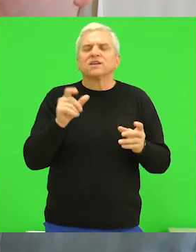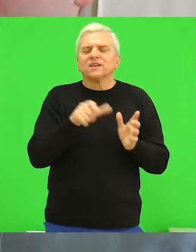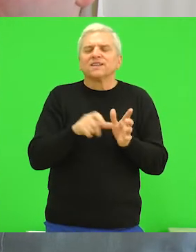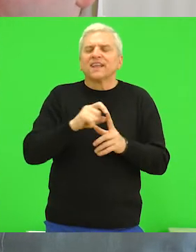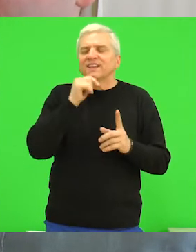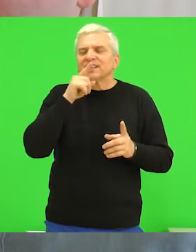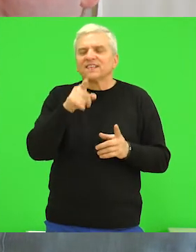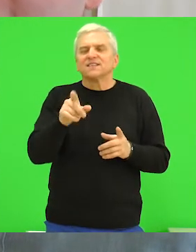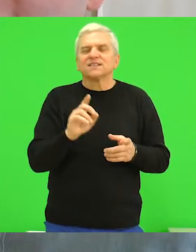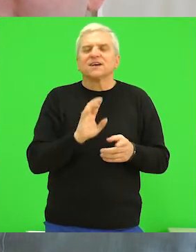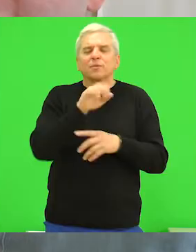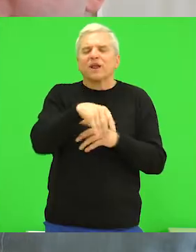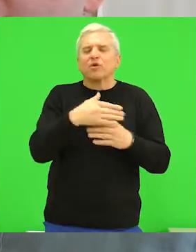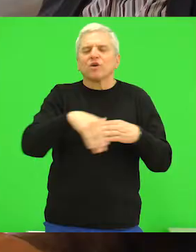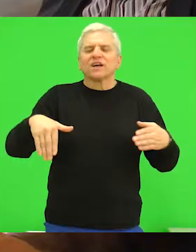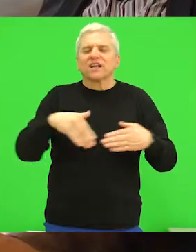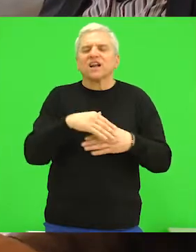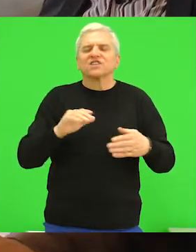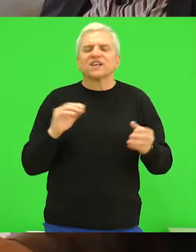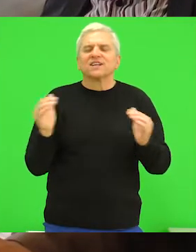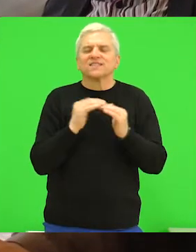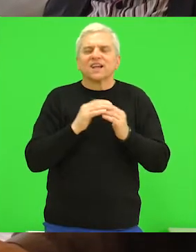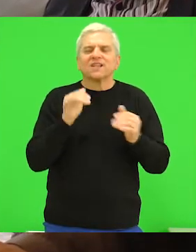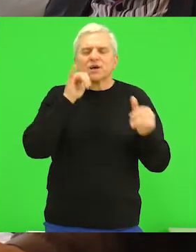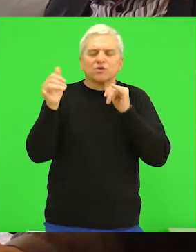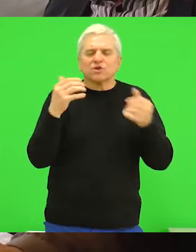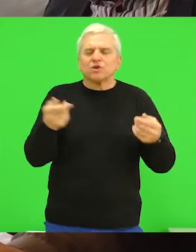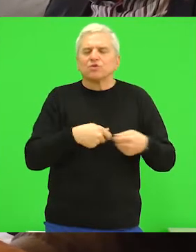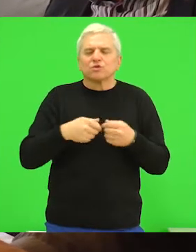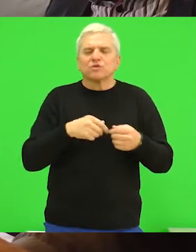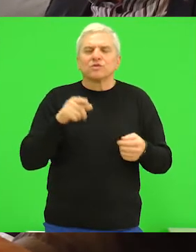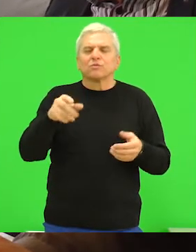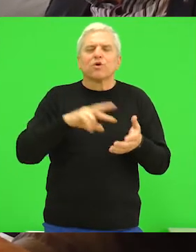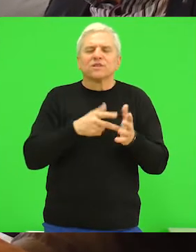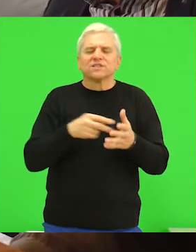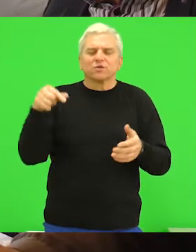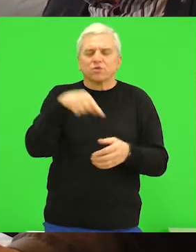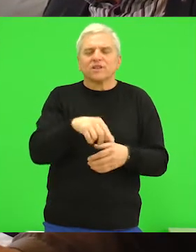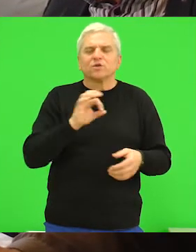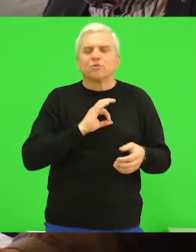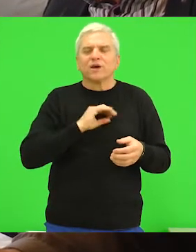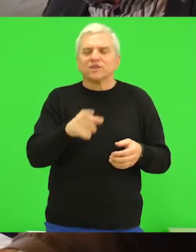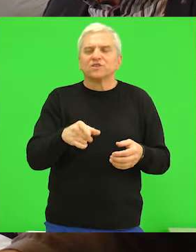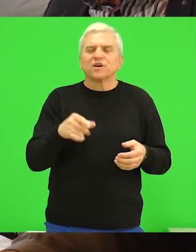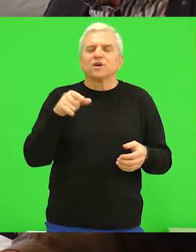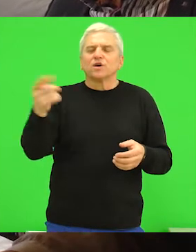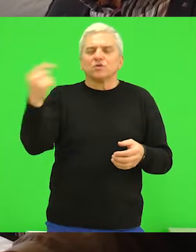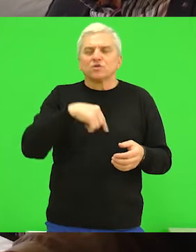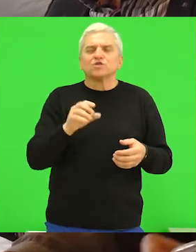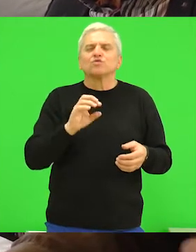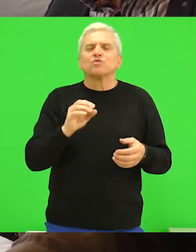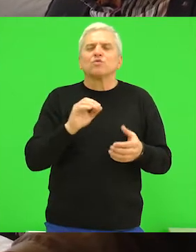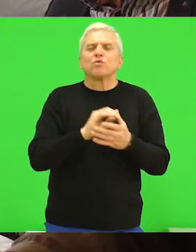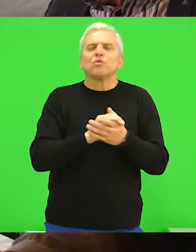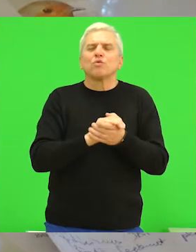identicizm, znači prekronačna zradnja u vezi turizma, mogla da se implementira upravo u Bečeju, naravno tu su kolege iz